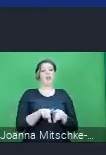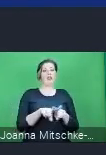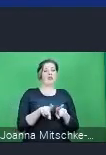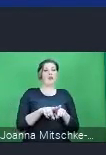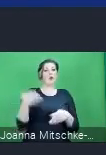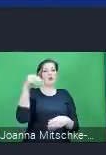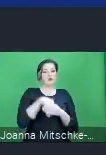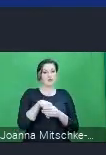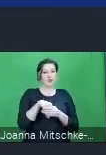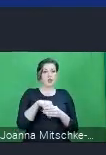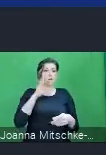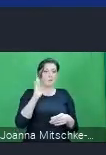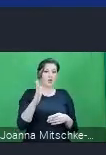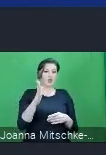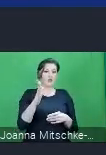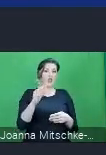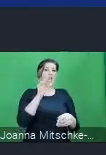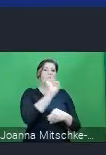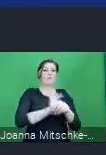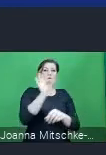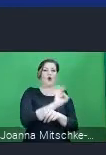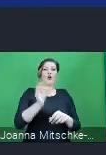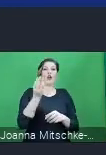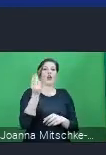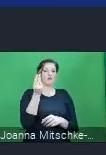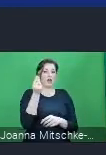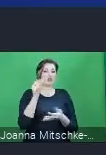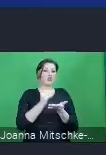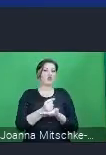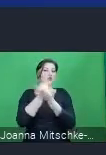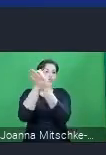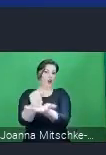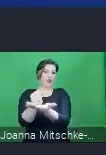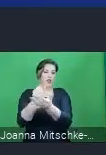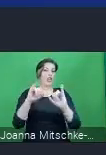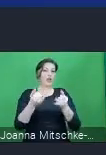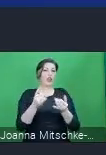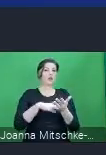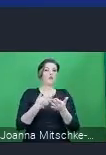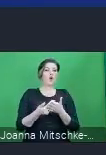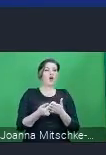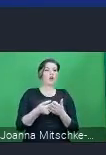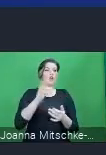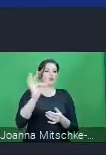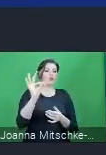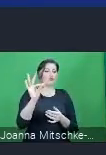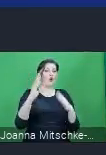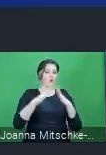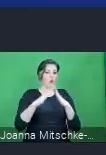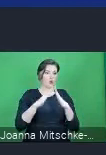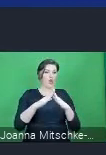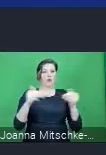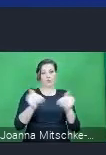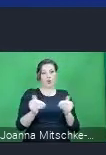temat programów finansowania i dofinansowania termomodernizacji budynku. Właściciele nieruchomości będą mogli sprawdzić przede